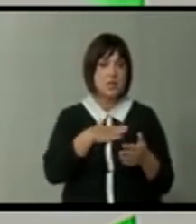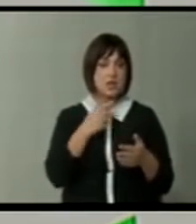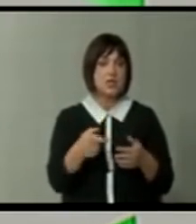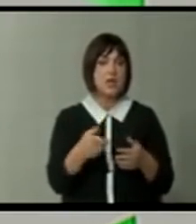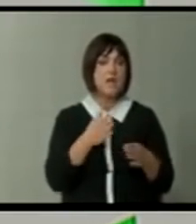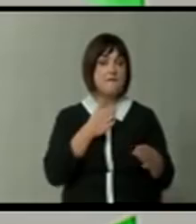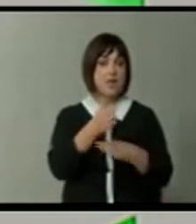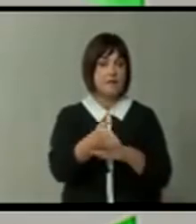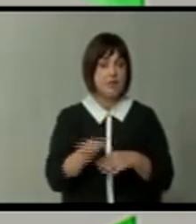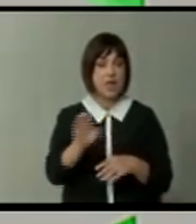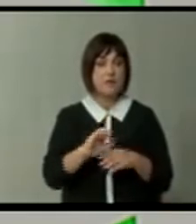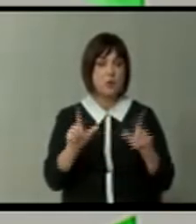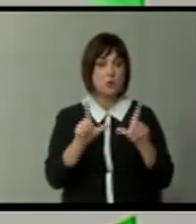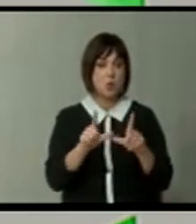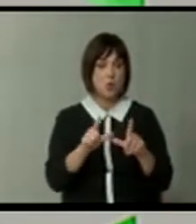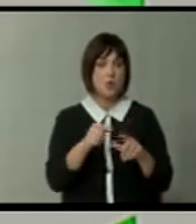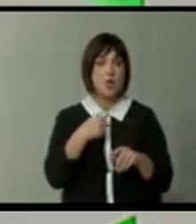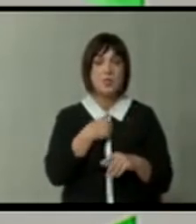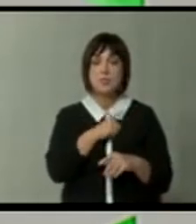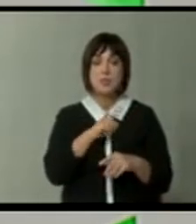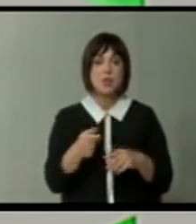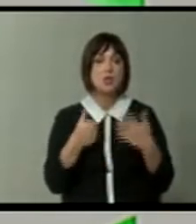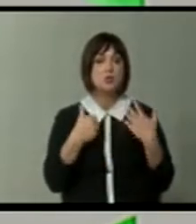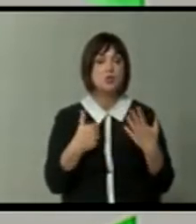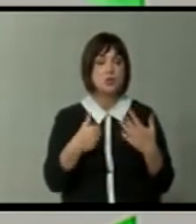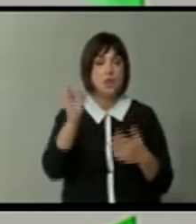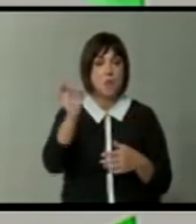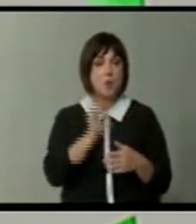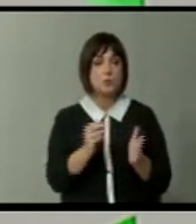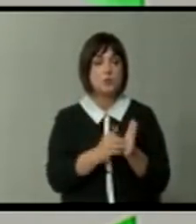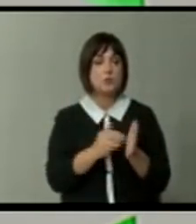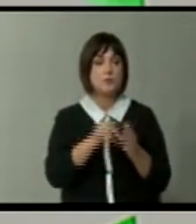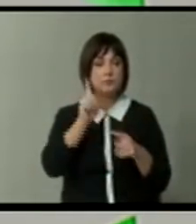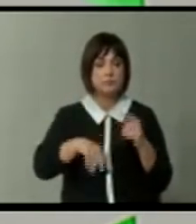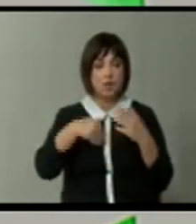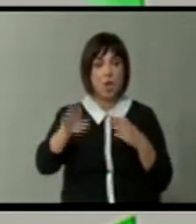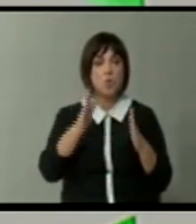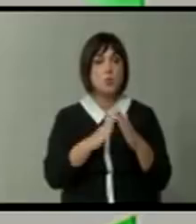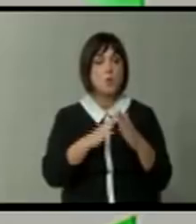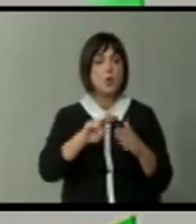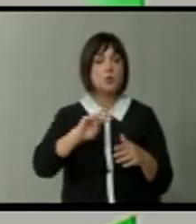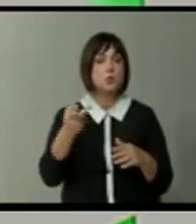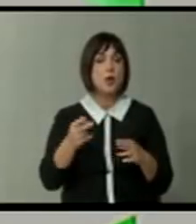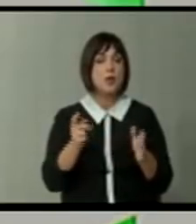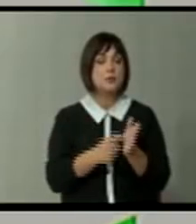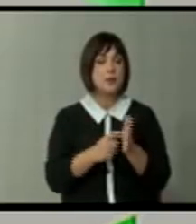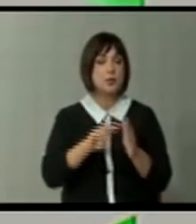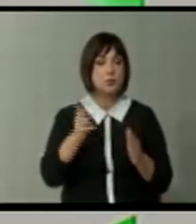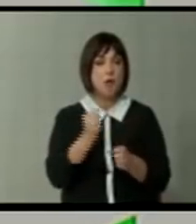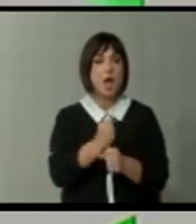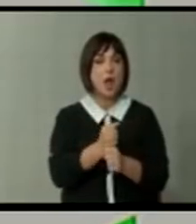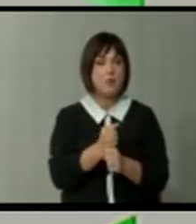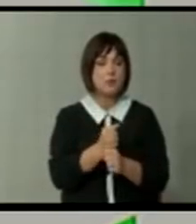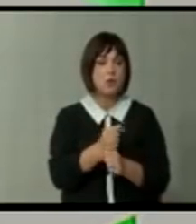везем во Европска Унија? Најмалце, зашто, 60% треба да се отида дома или друга, да се барат друго чаре, друга